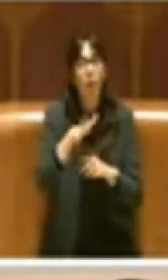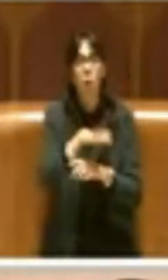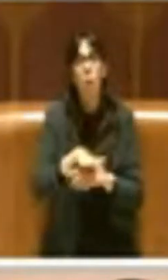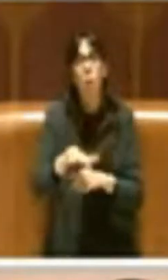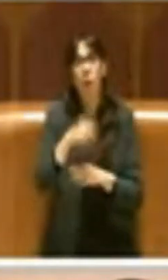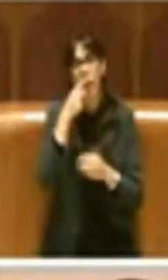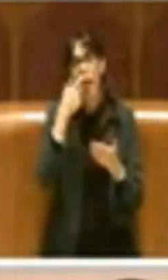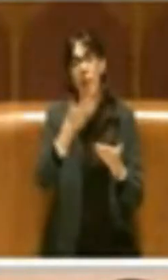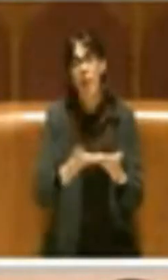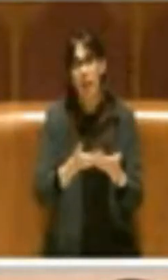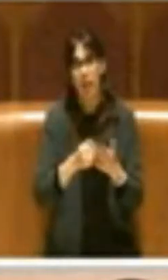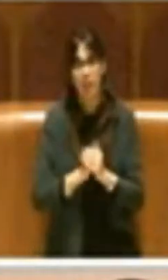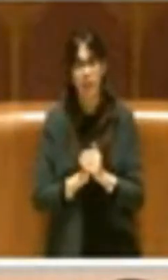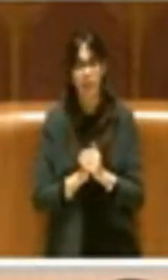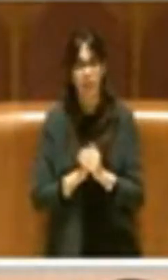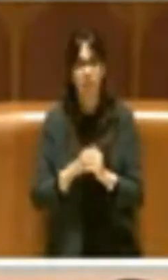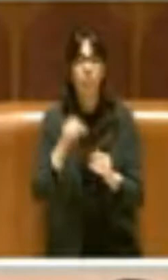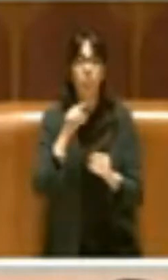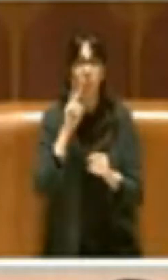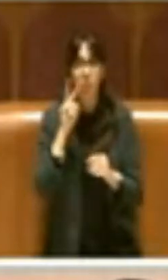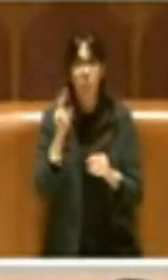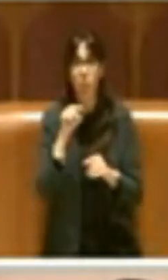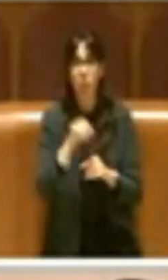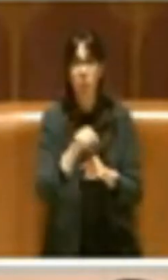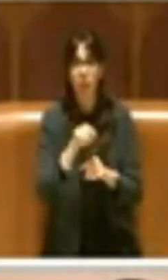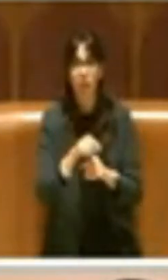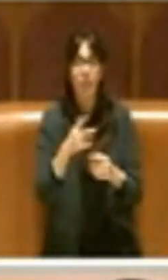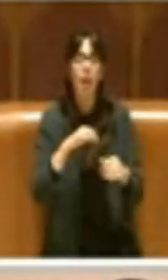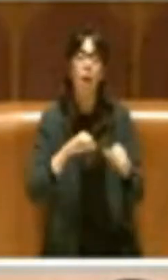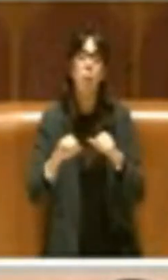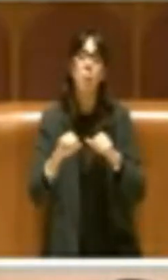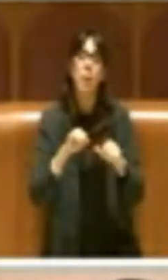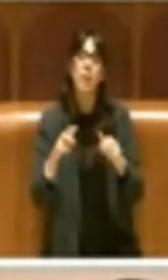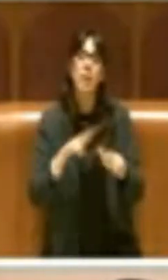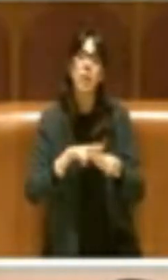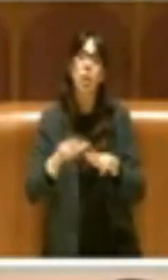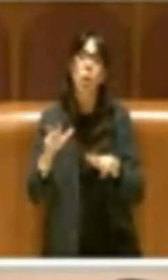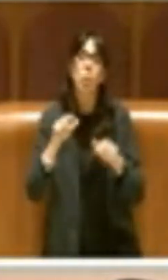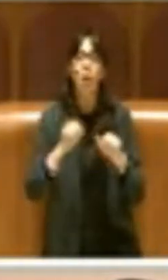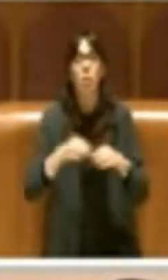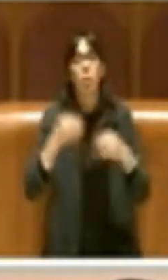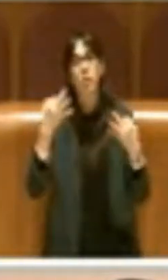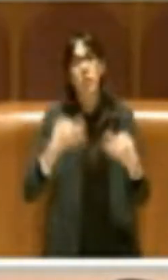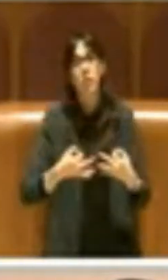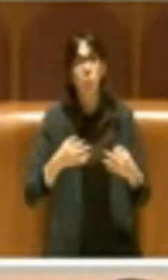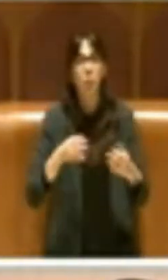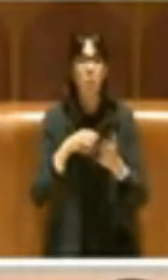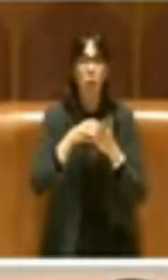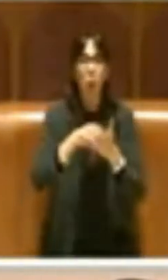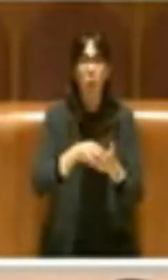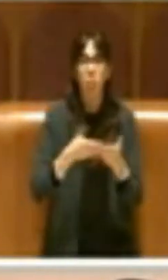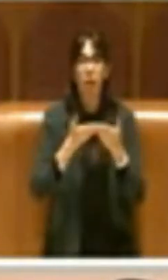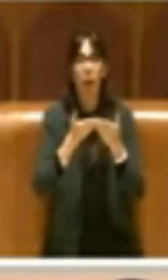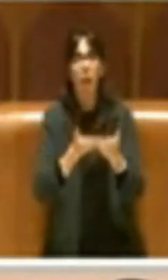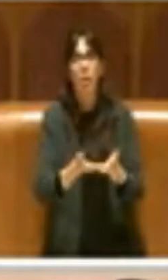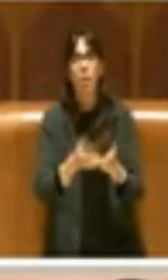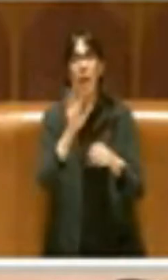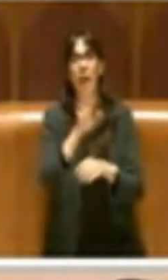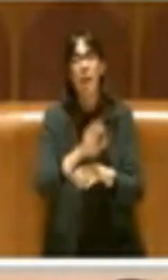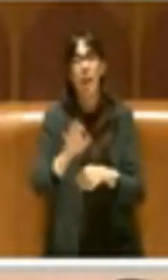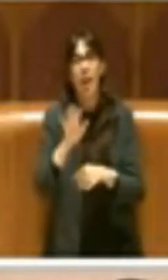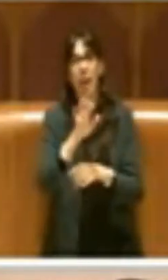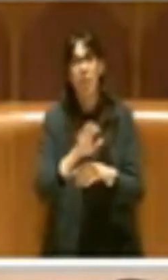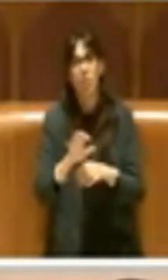adatti. Da questo punto di vista l'amministrazione comunale può certamente contribuire e aiutare la regione